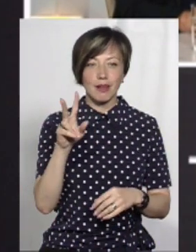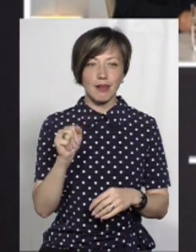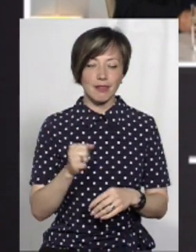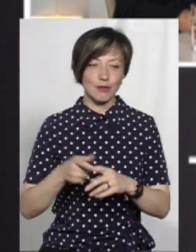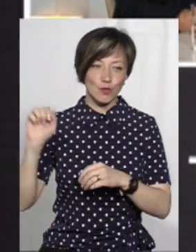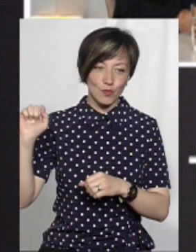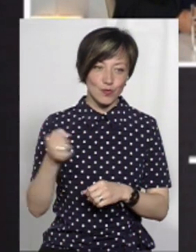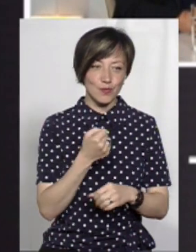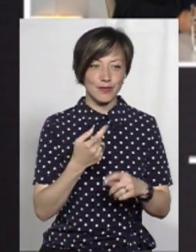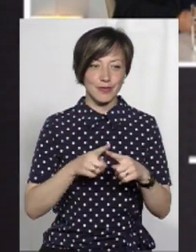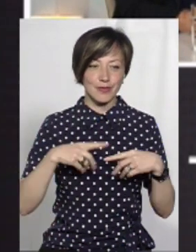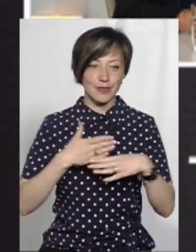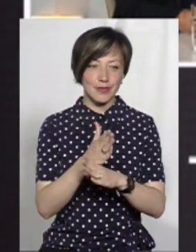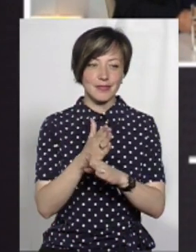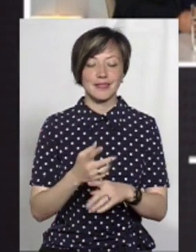Бурлик потім демонтував.